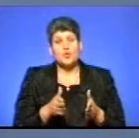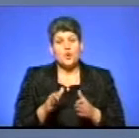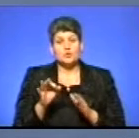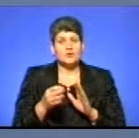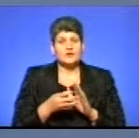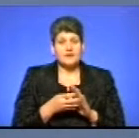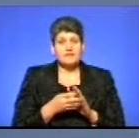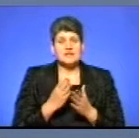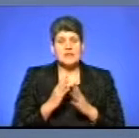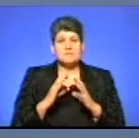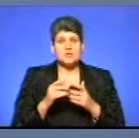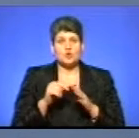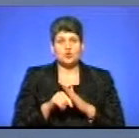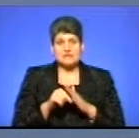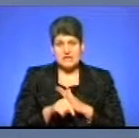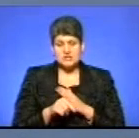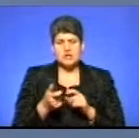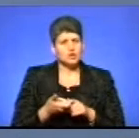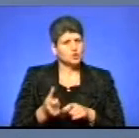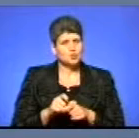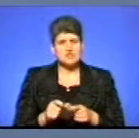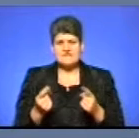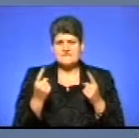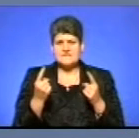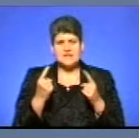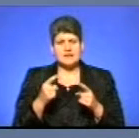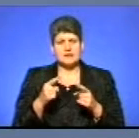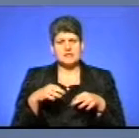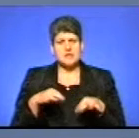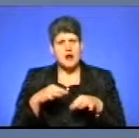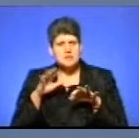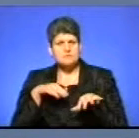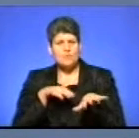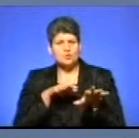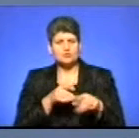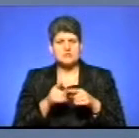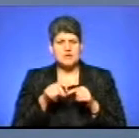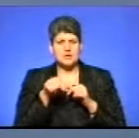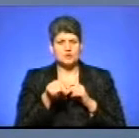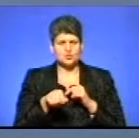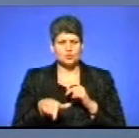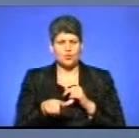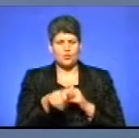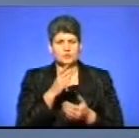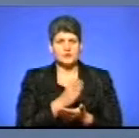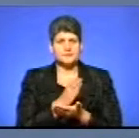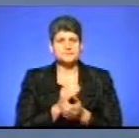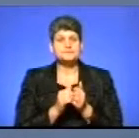-09, вона є міжнародного значення, дуже великий потік транспортних засобів через дану ділянку дороги проходить.